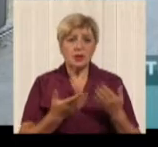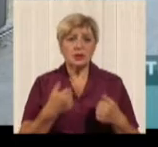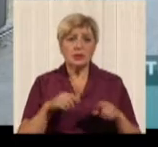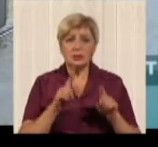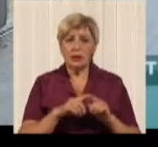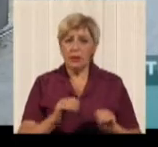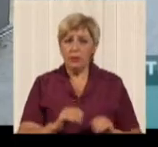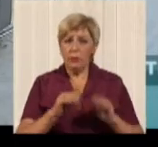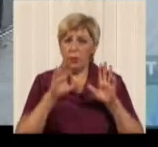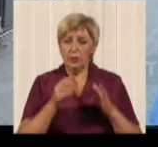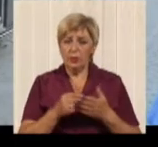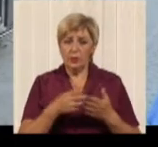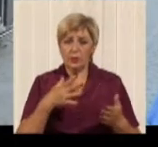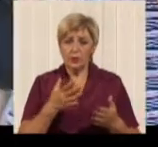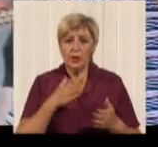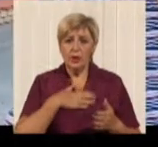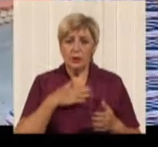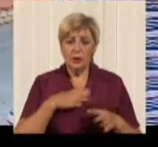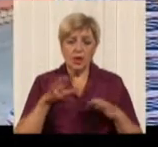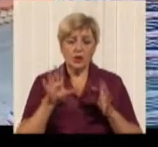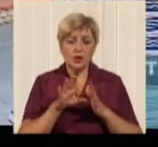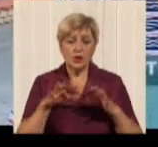наш електротранспорт виглядав відповідно.